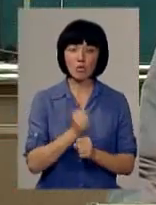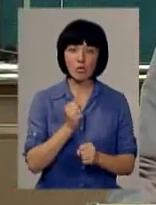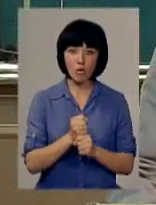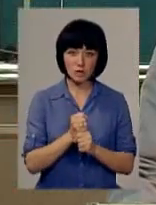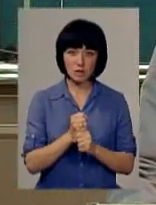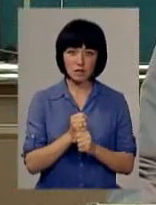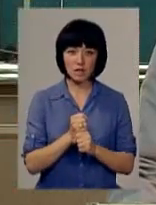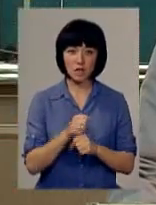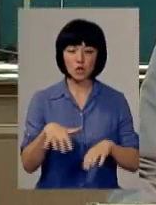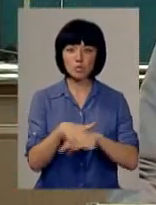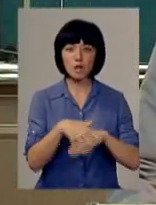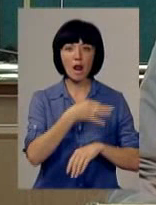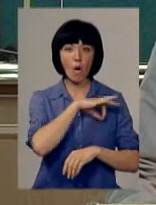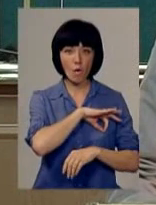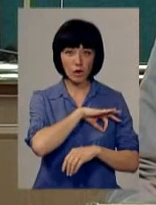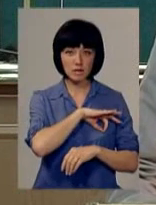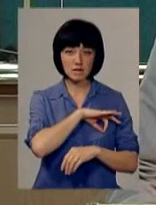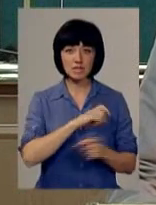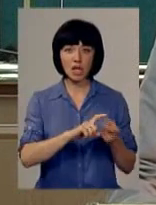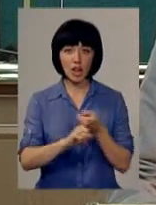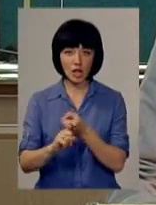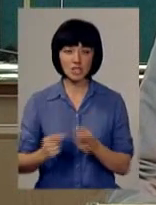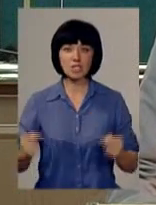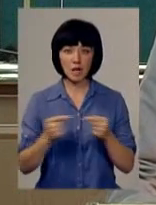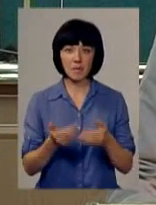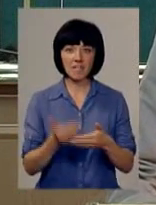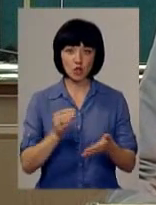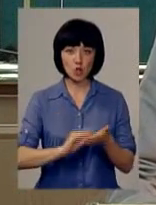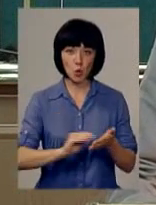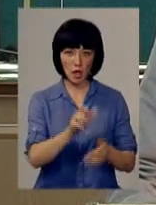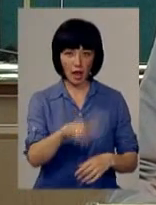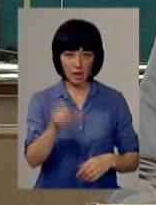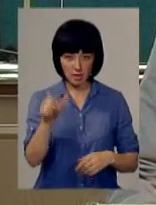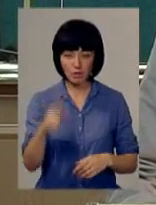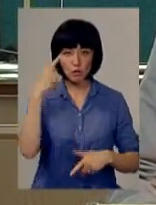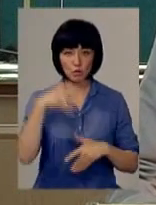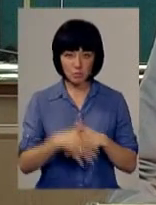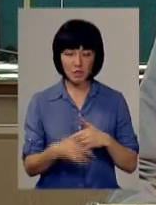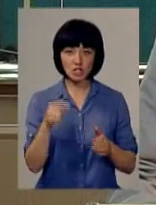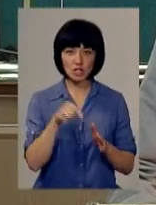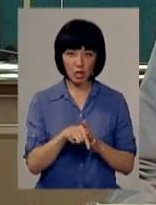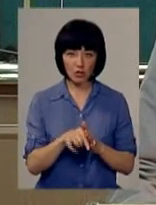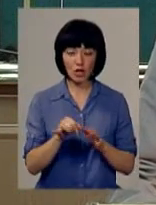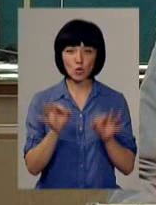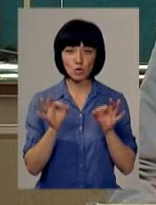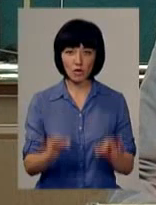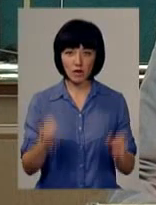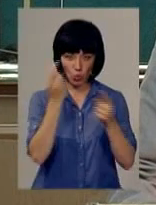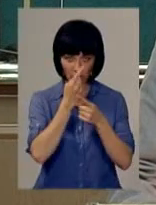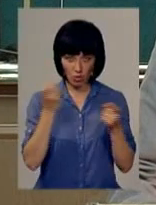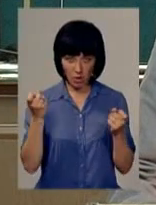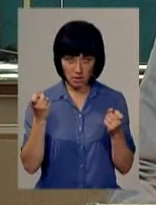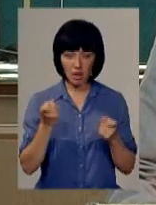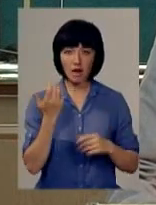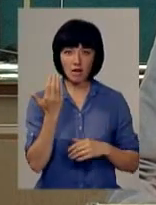послугу, його суспільна користь залежить саме від журналістів. Бо розуміючи значення і вору постовірної інформації,